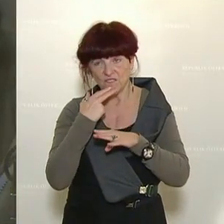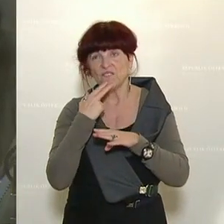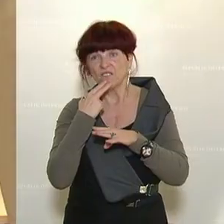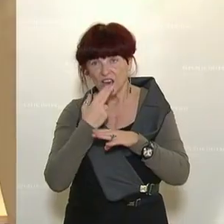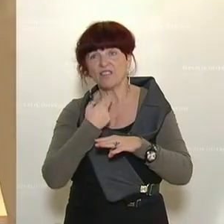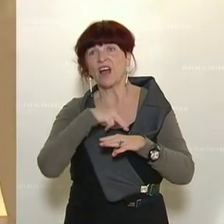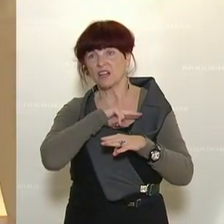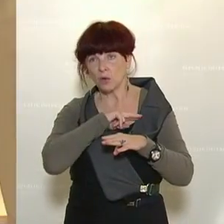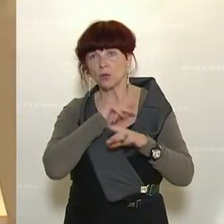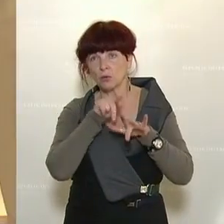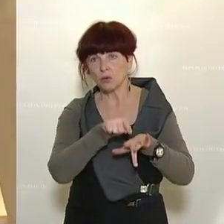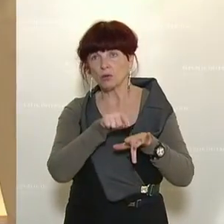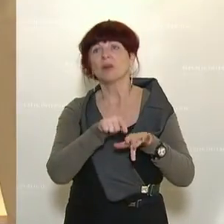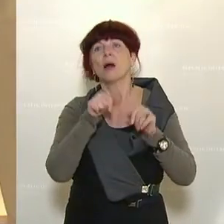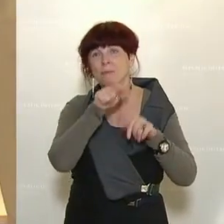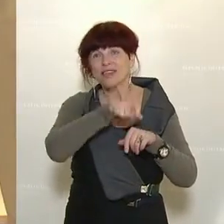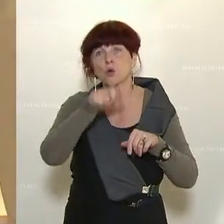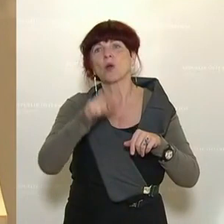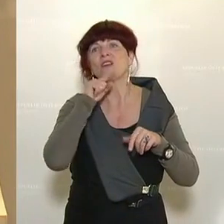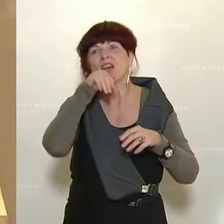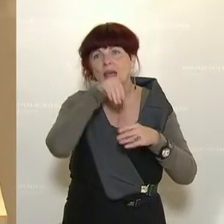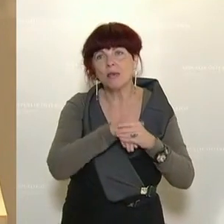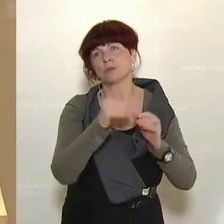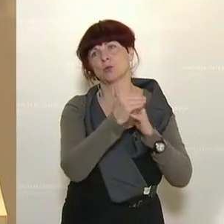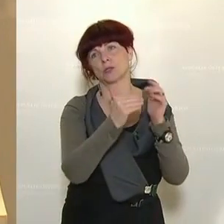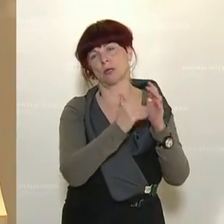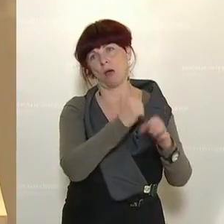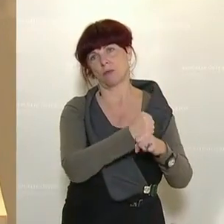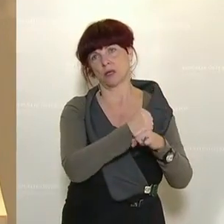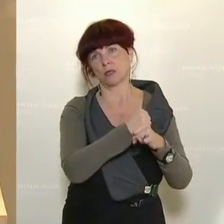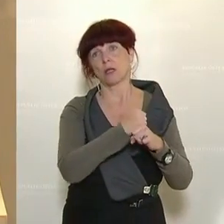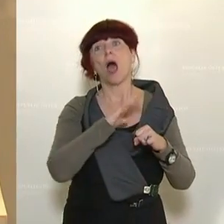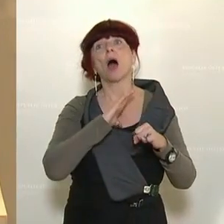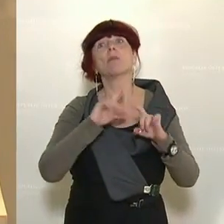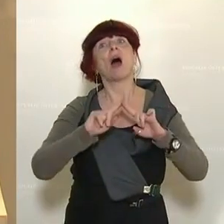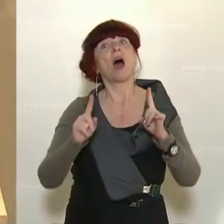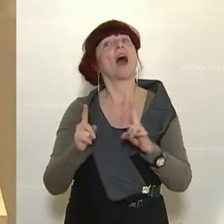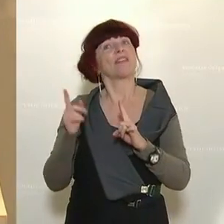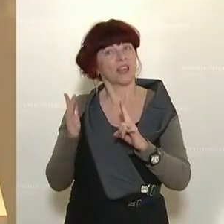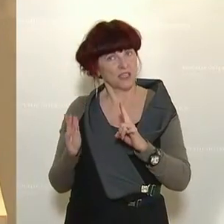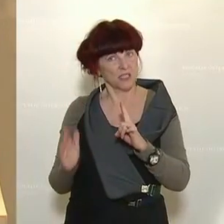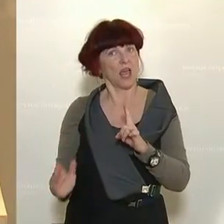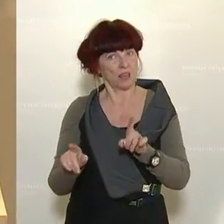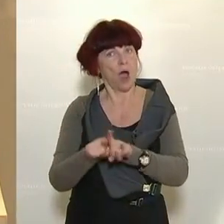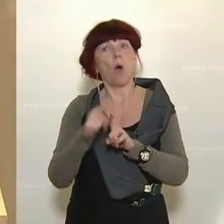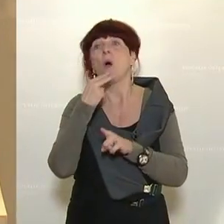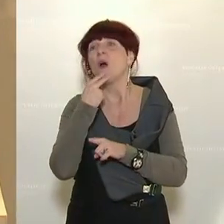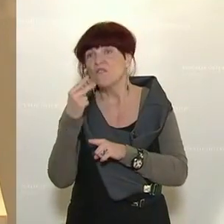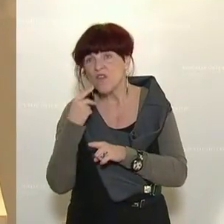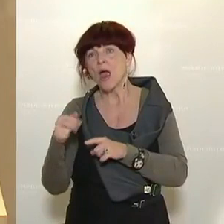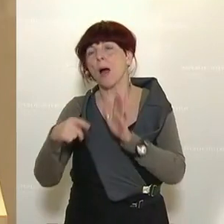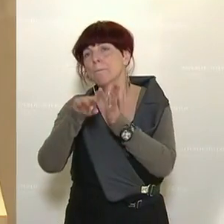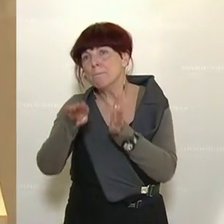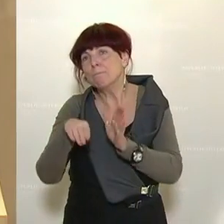in diesem System arbeiten, auf der anderen Seite, aber auf der anderen Seite auch auf diejenigen, die die Maßnahmen mittragen. Und das ist ein